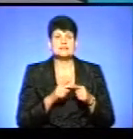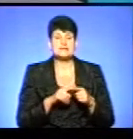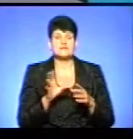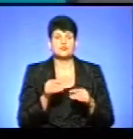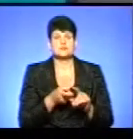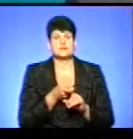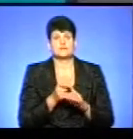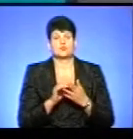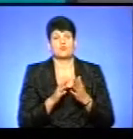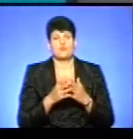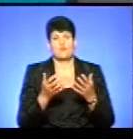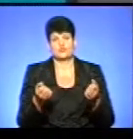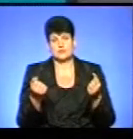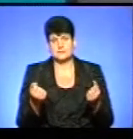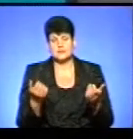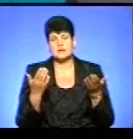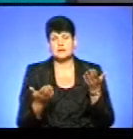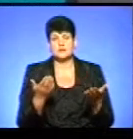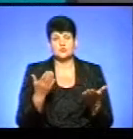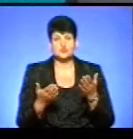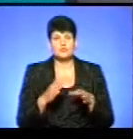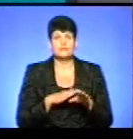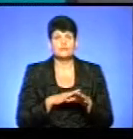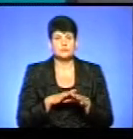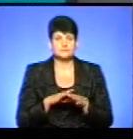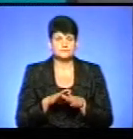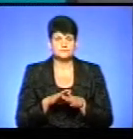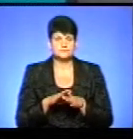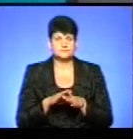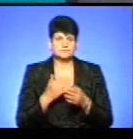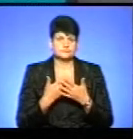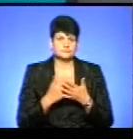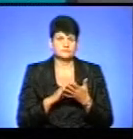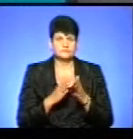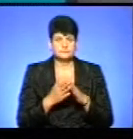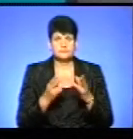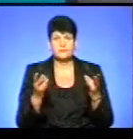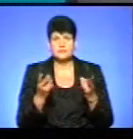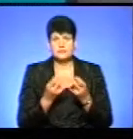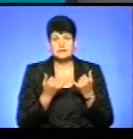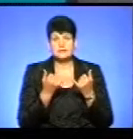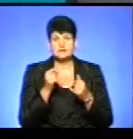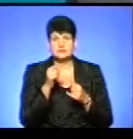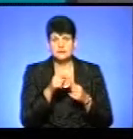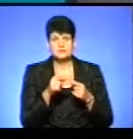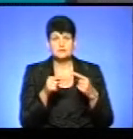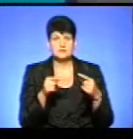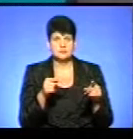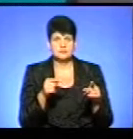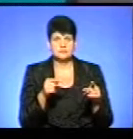утримання. Тобто, якщо виконуються умови необхідні для тих чи інших